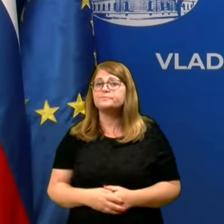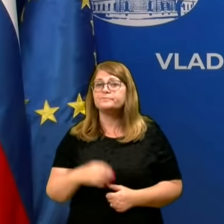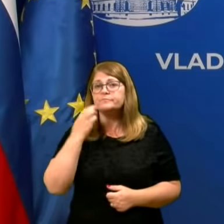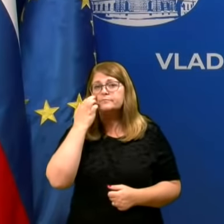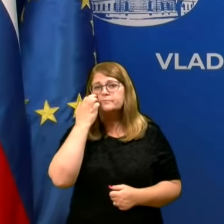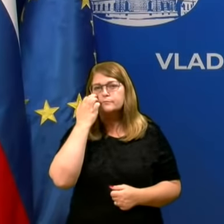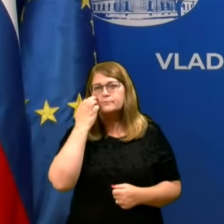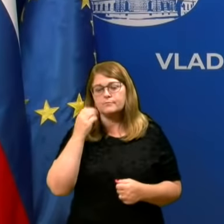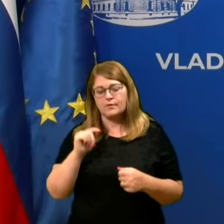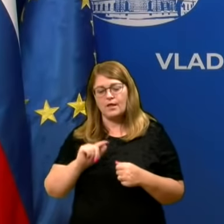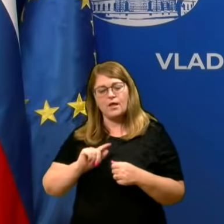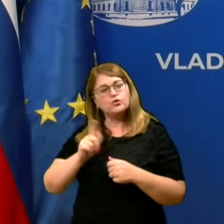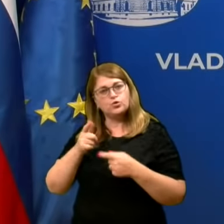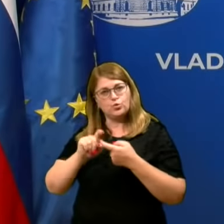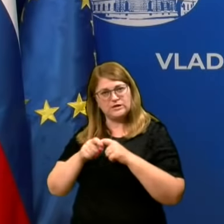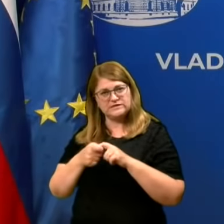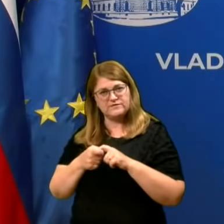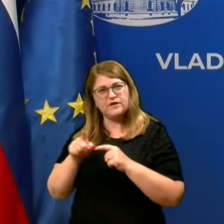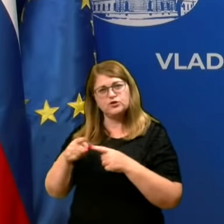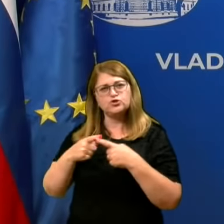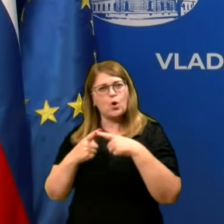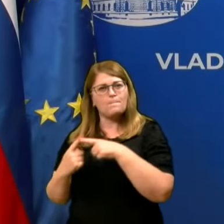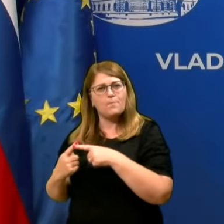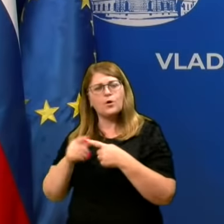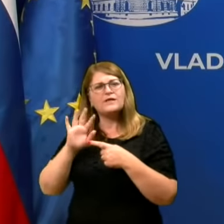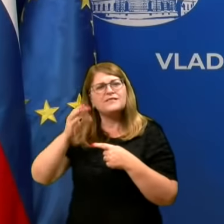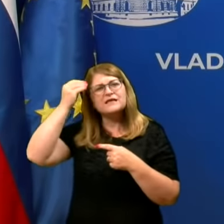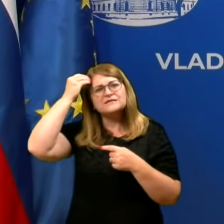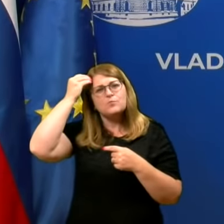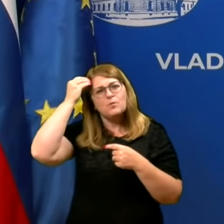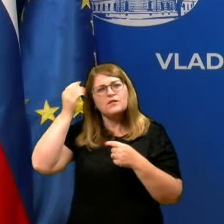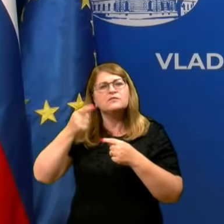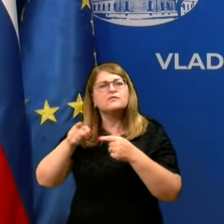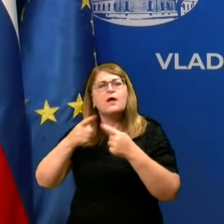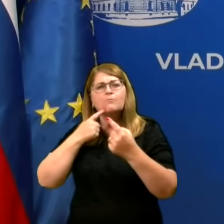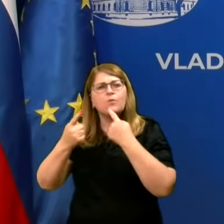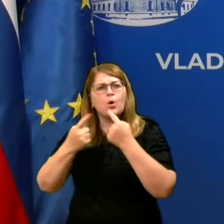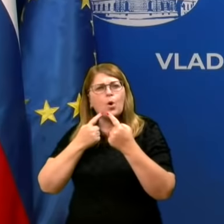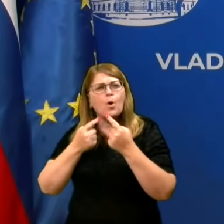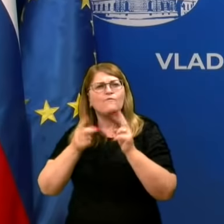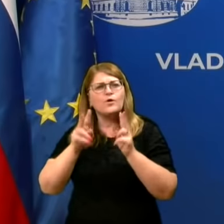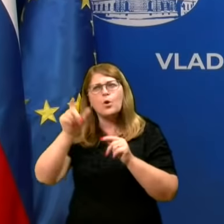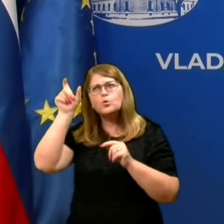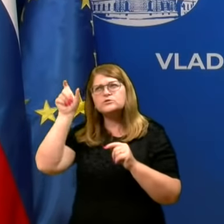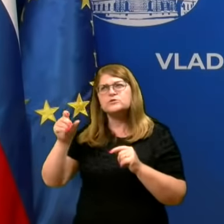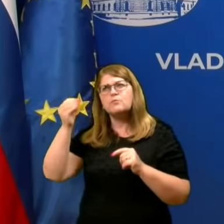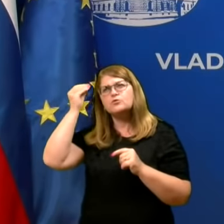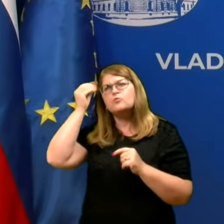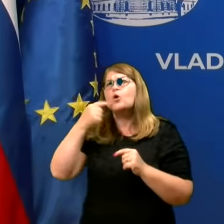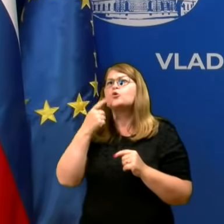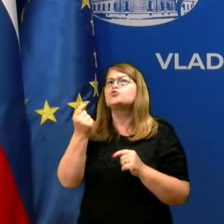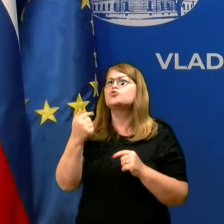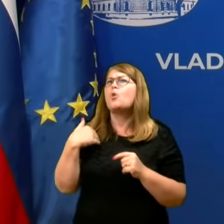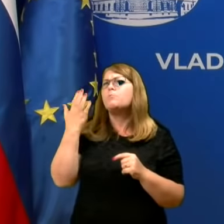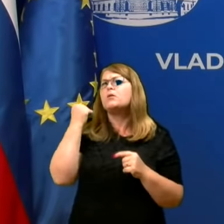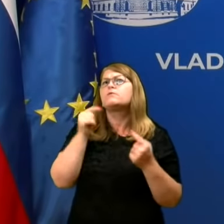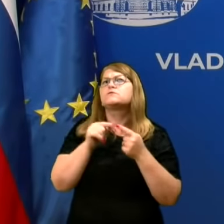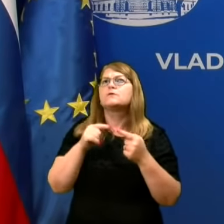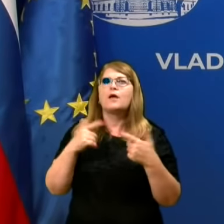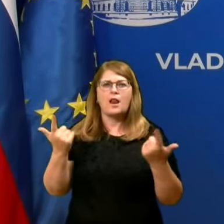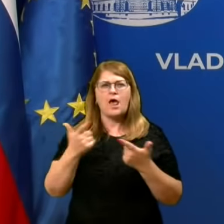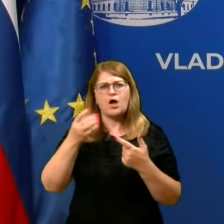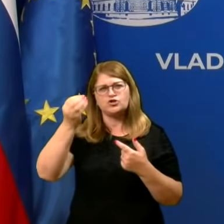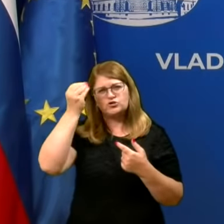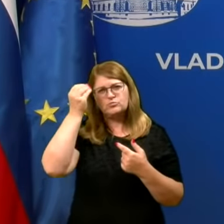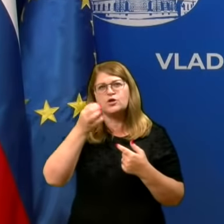Analogne zadeve so seveda pogojene na spomin, na ta pogovor, kako se bo seba spomnila, s ko mi je bila v stiku. Lažje se spomneš, če si